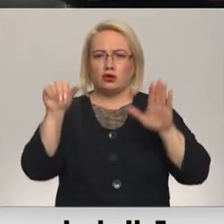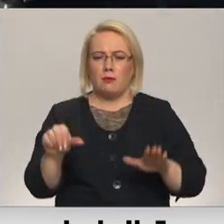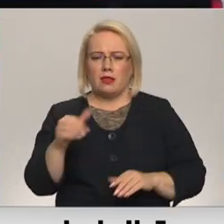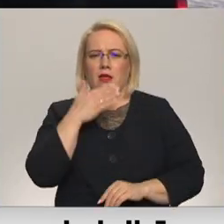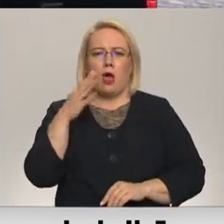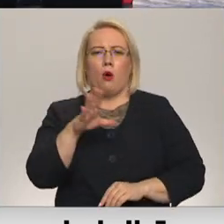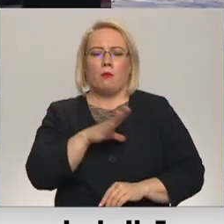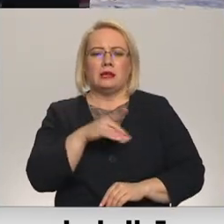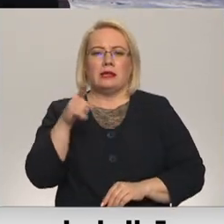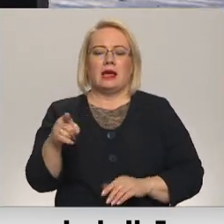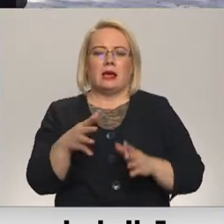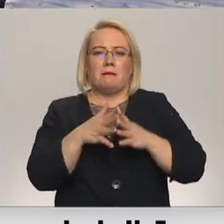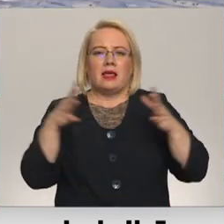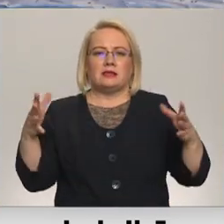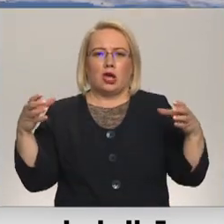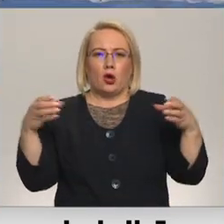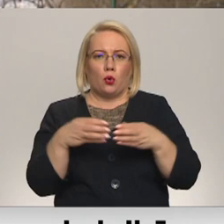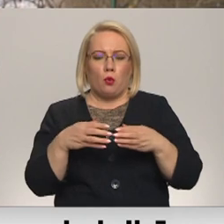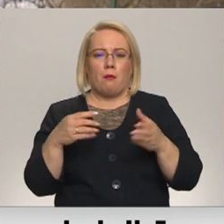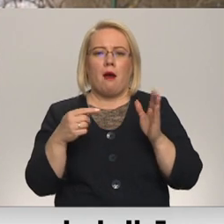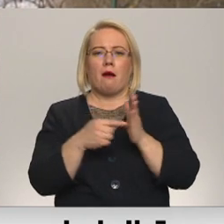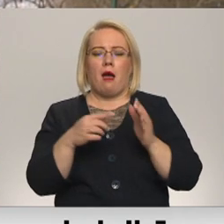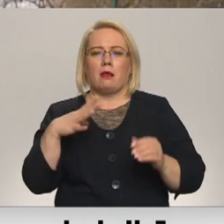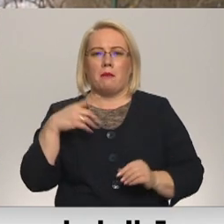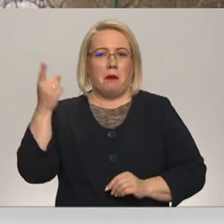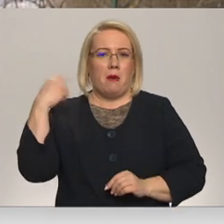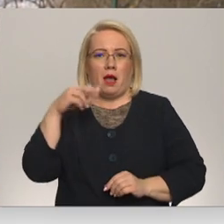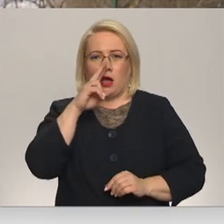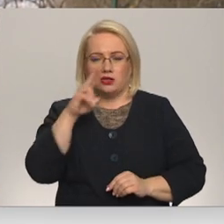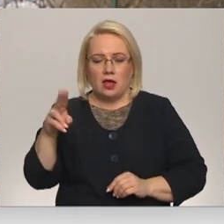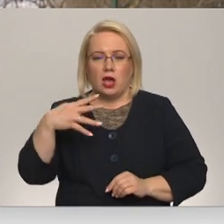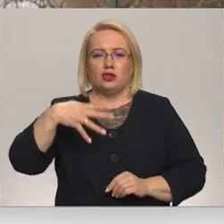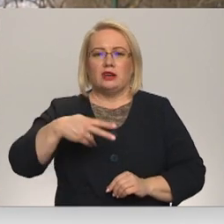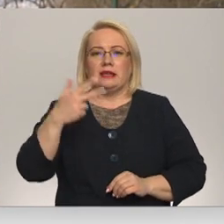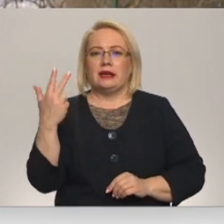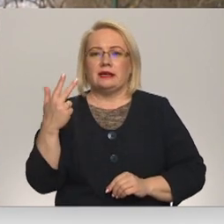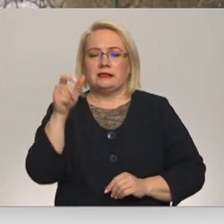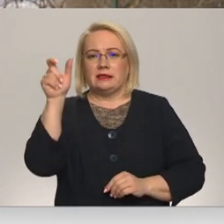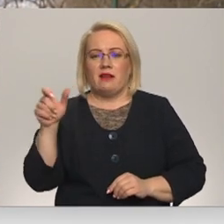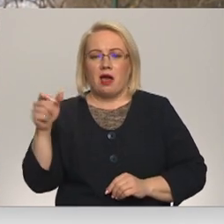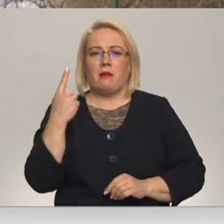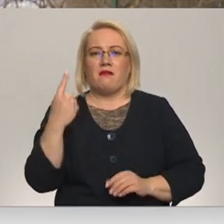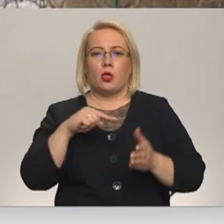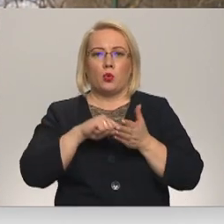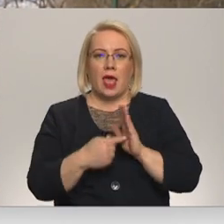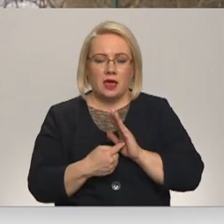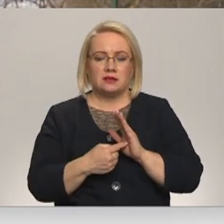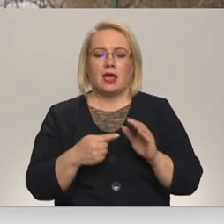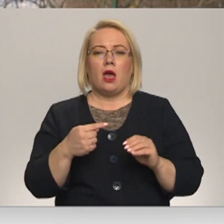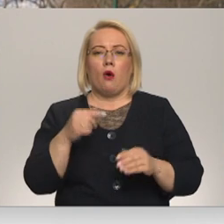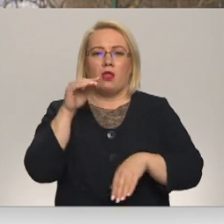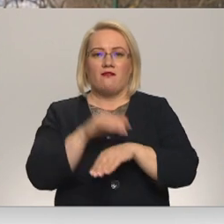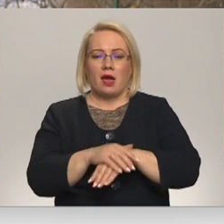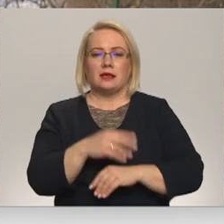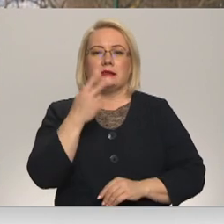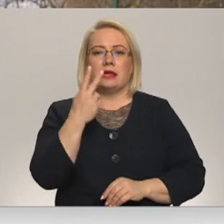lielu grupu, kā bija pagājuši nedēļi. Jā, cilvēki pa vienu reizi. Jā, un faktiski jau divas